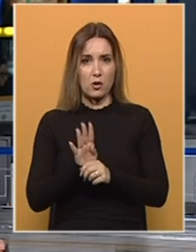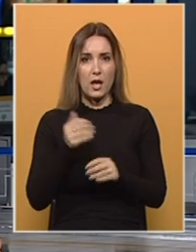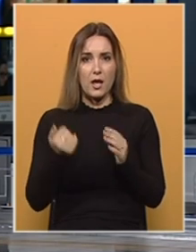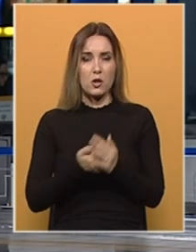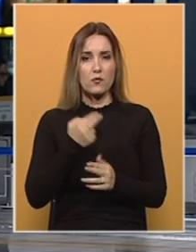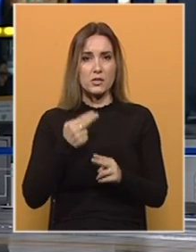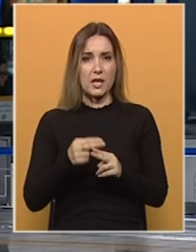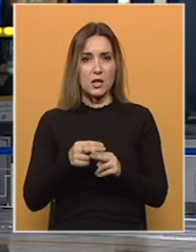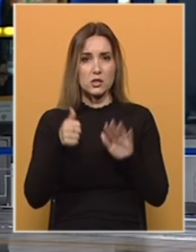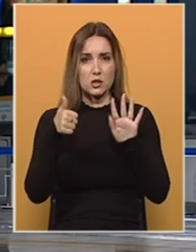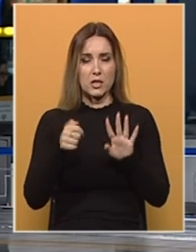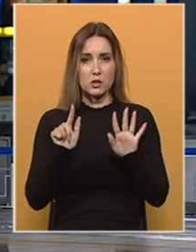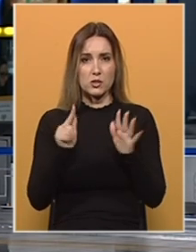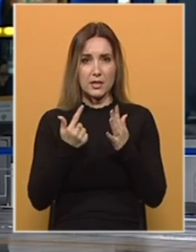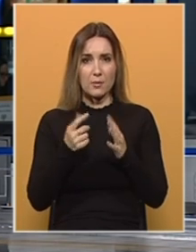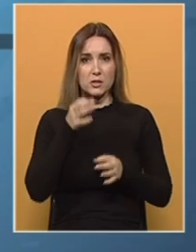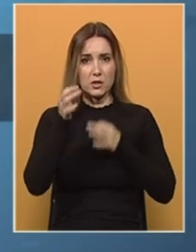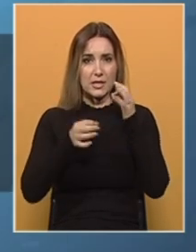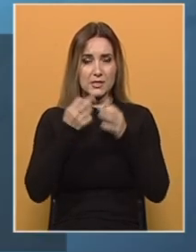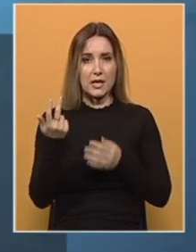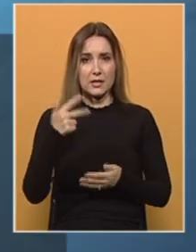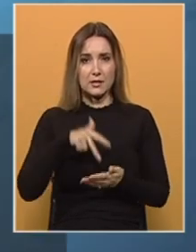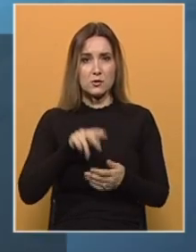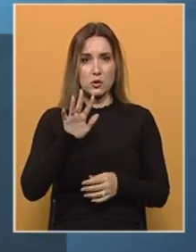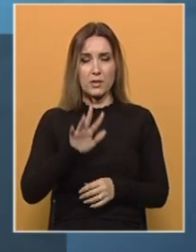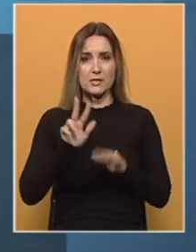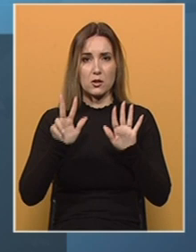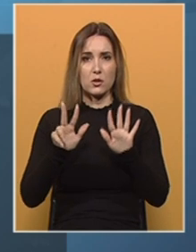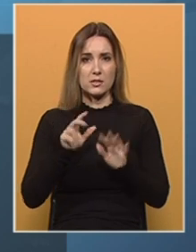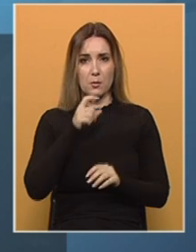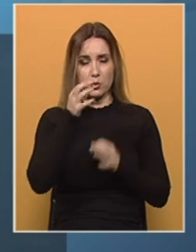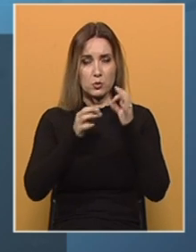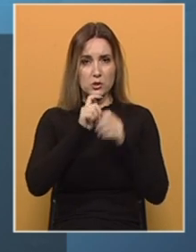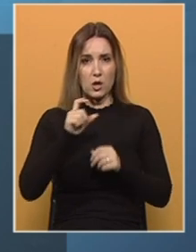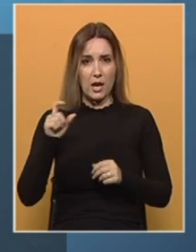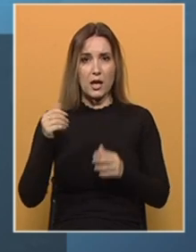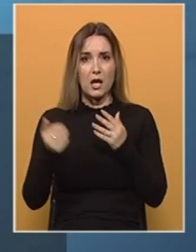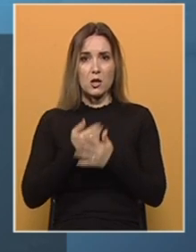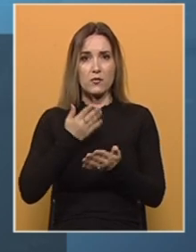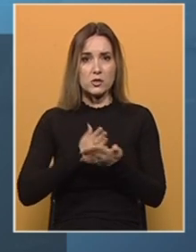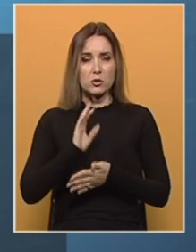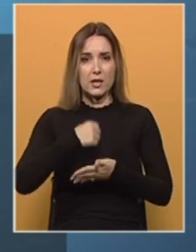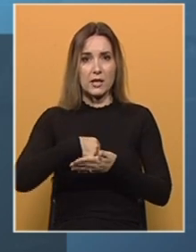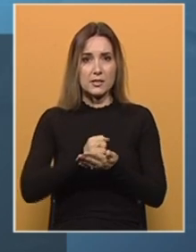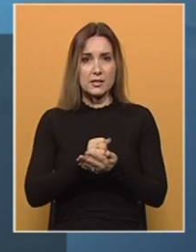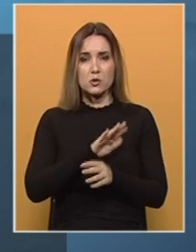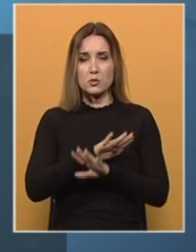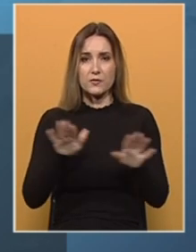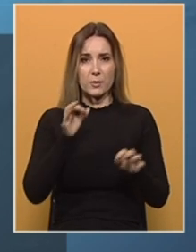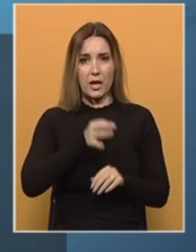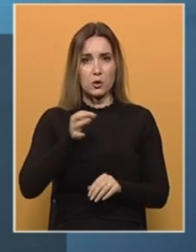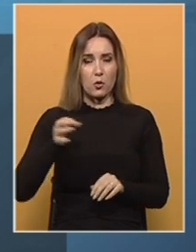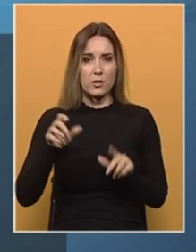Novozaraženih je 617 od testiranih 3058 uzoraka. Novi slučajevi registrirani su u svim